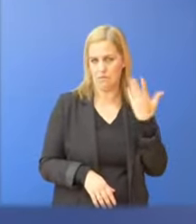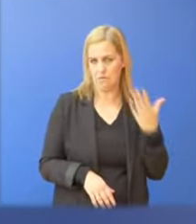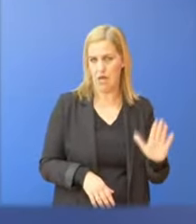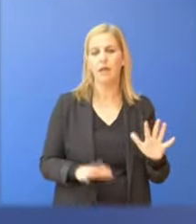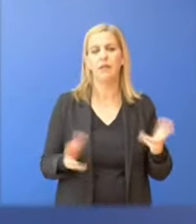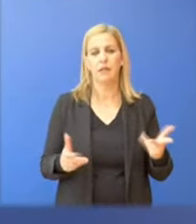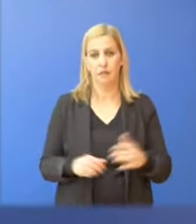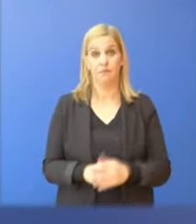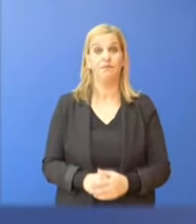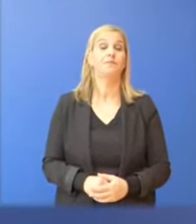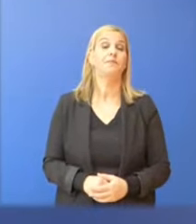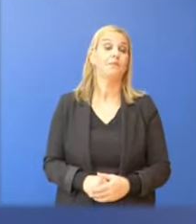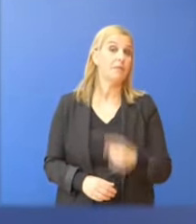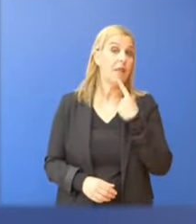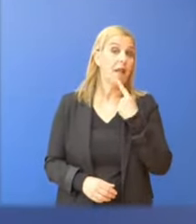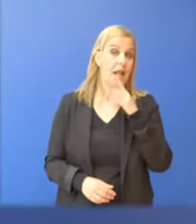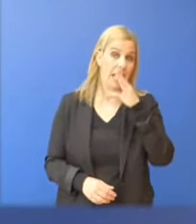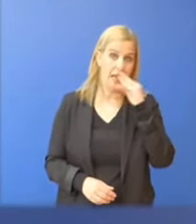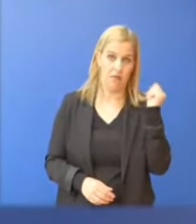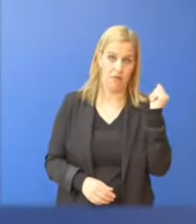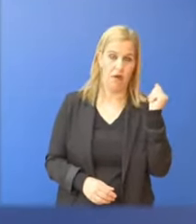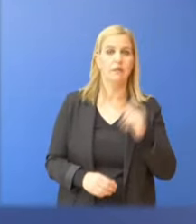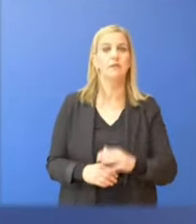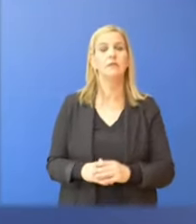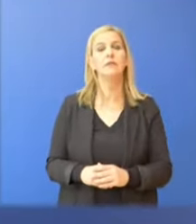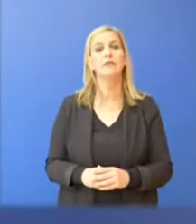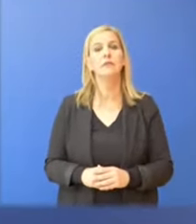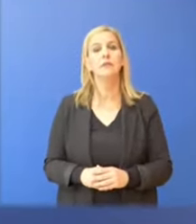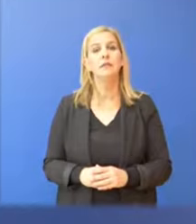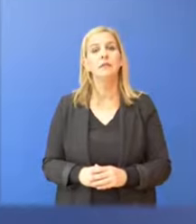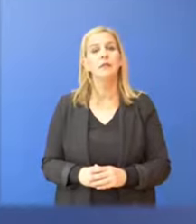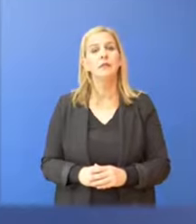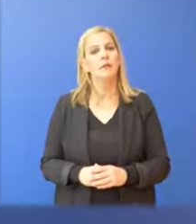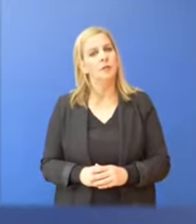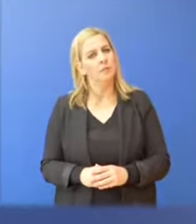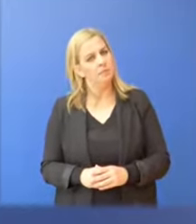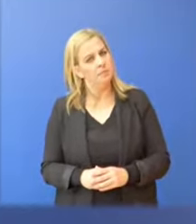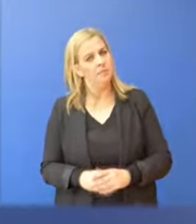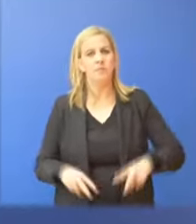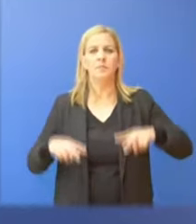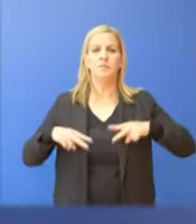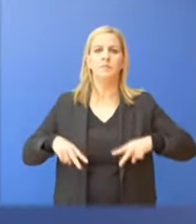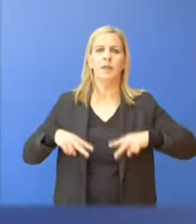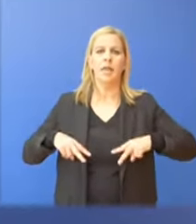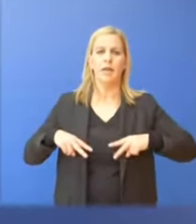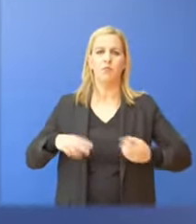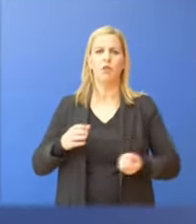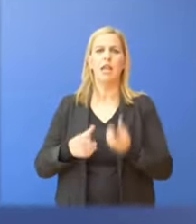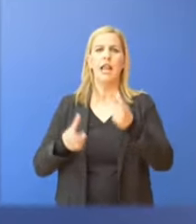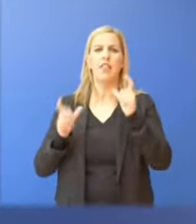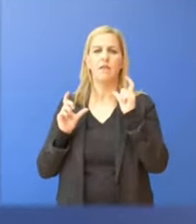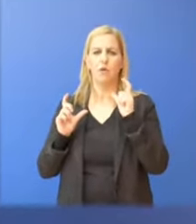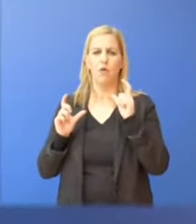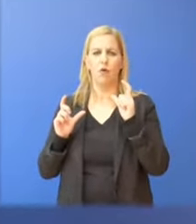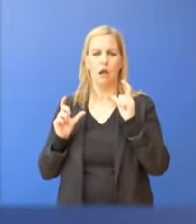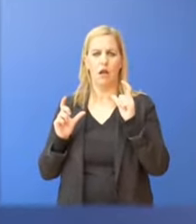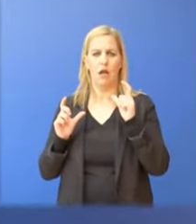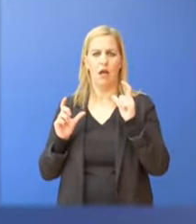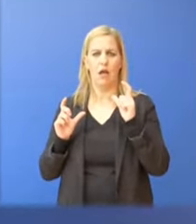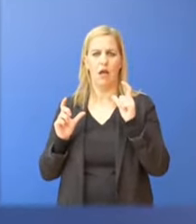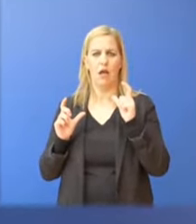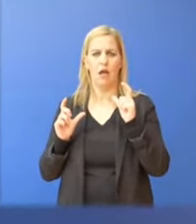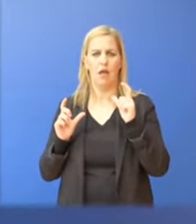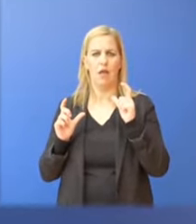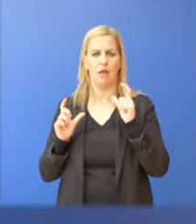Σας είπε πως επειδή οι Υπουργοί της Νέας Δημοκρατίας άφησαν υπονομούμενα για